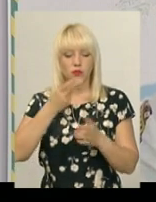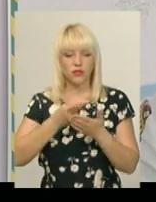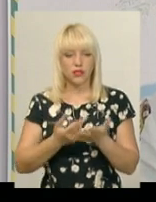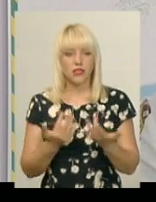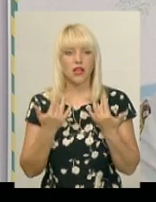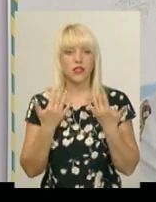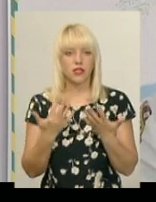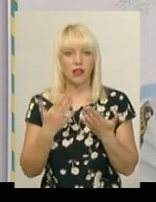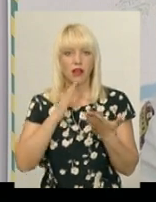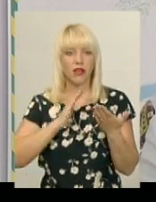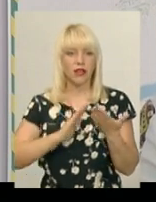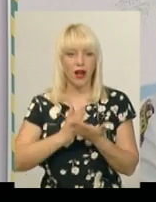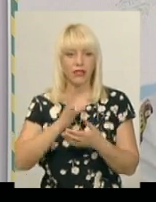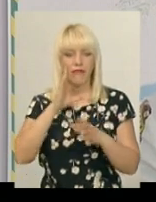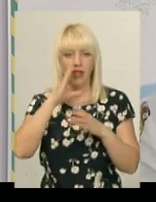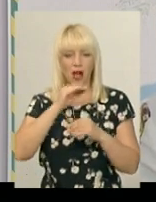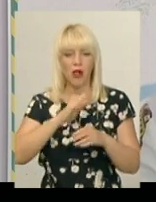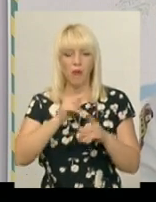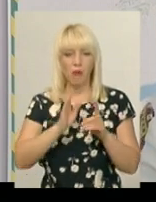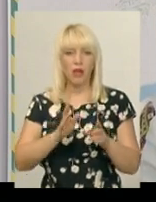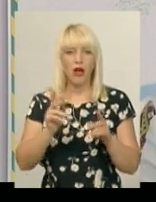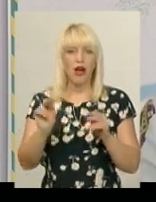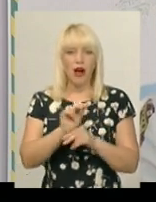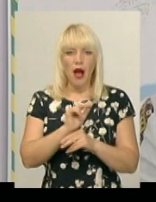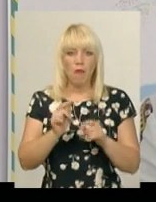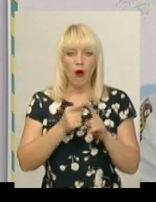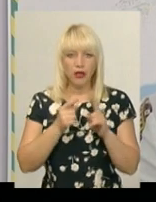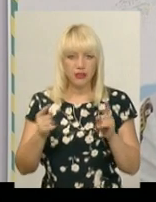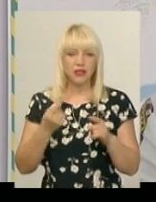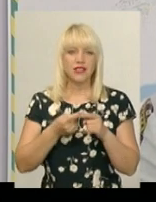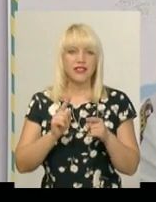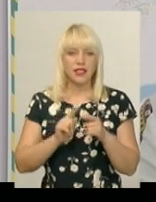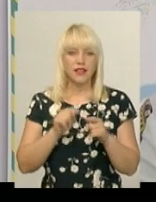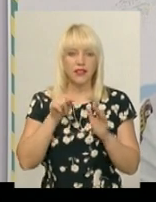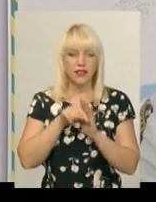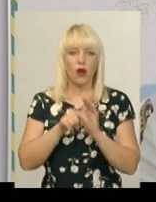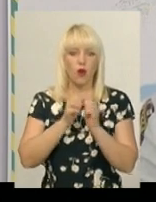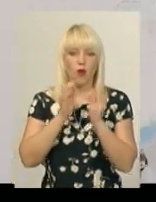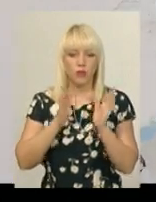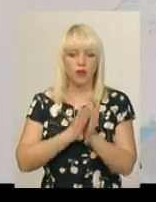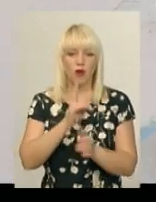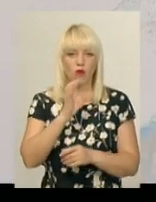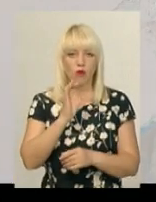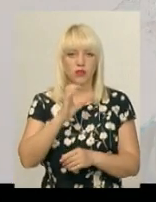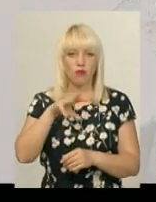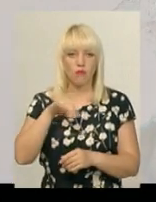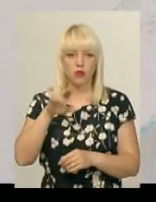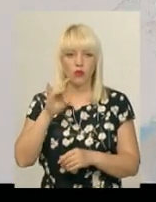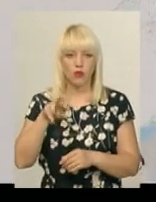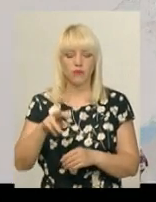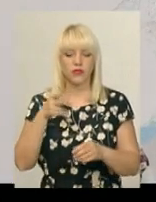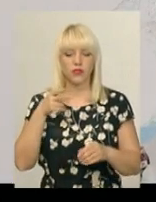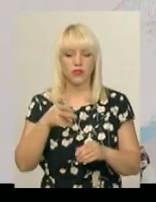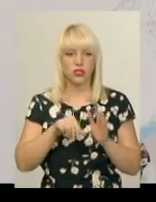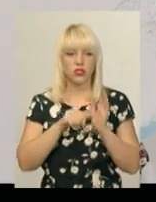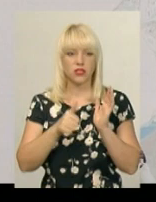наскільки якісно і вдало пройде поточний ремонт саме комплексу космодром. До 2016 року вони були